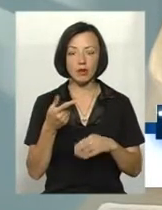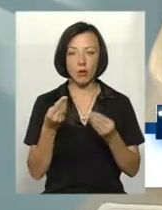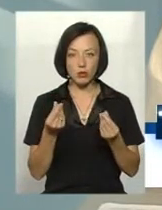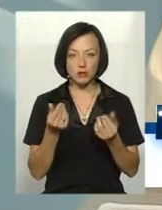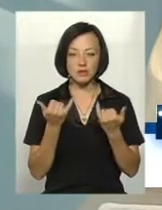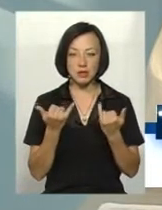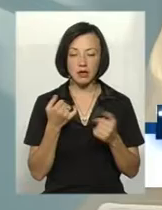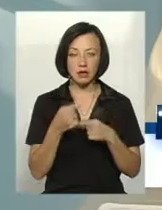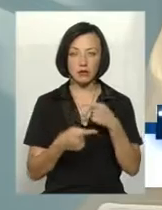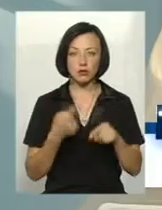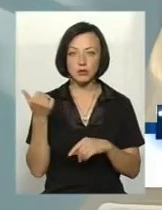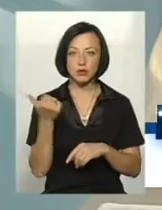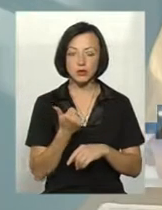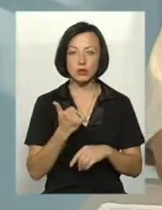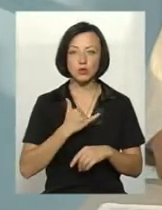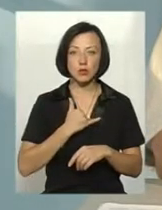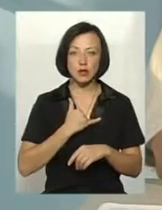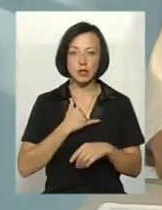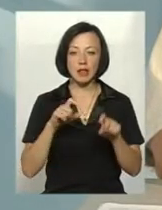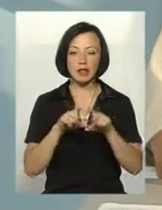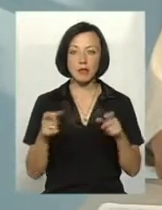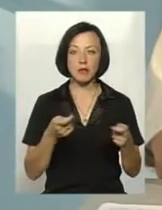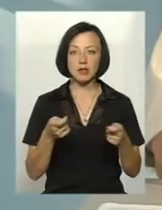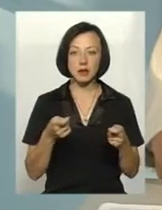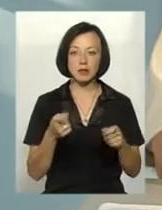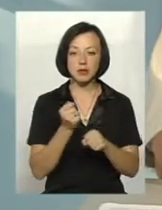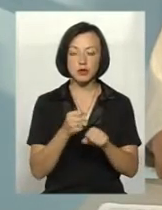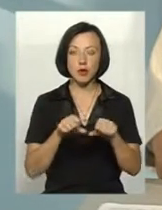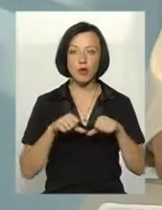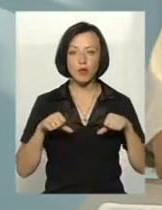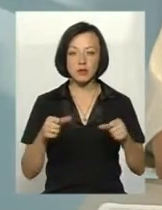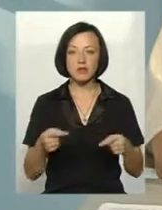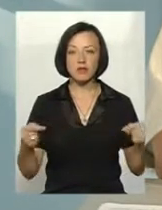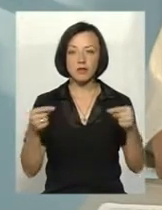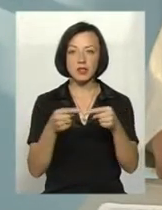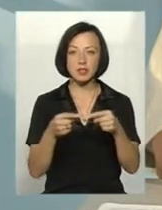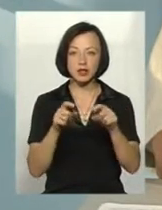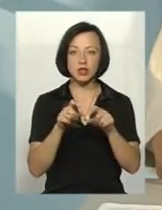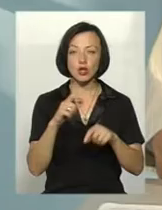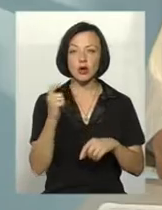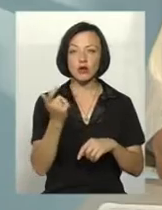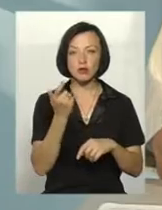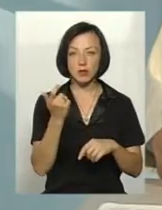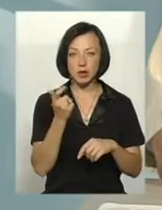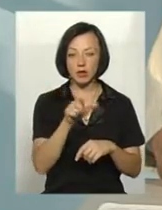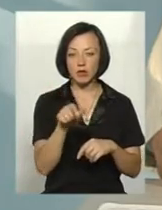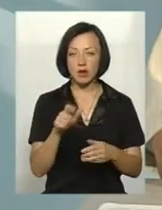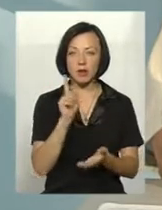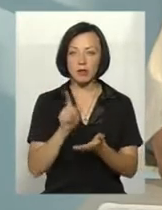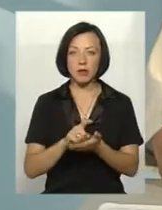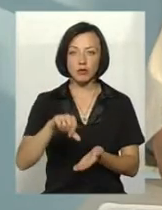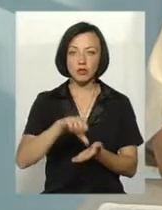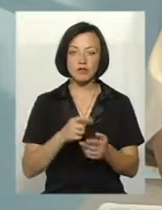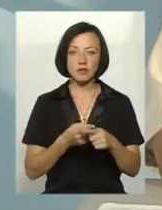Зараз, на наступну неділю в нас в департаменті діє комісія по визначенню суб'єктів господарювання, які мають приймати участь в